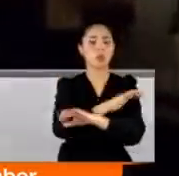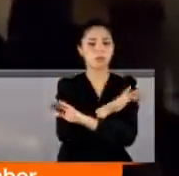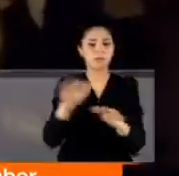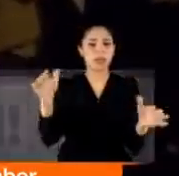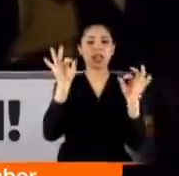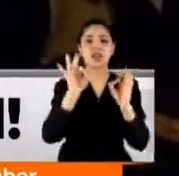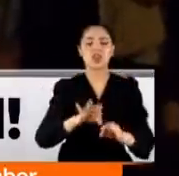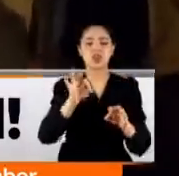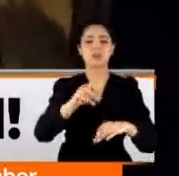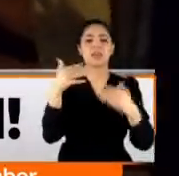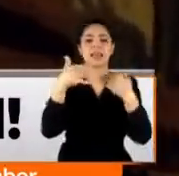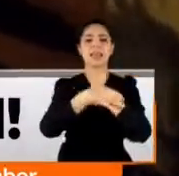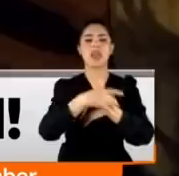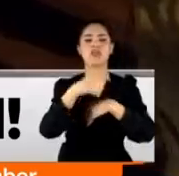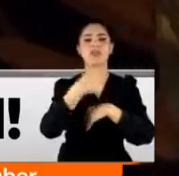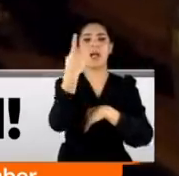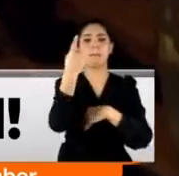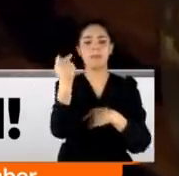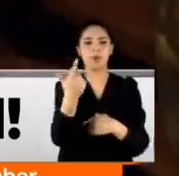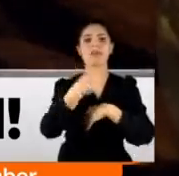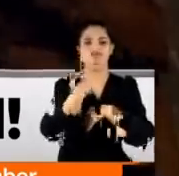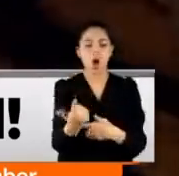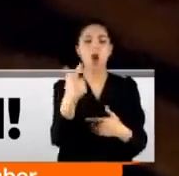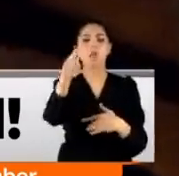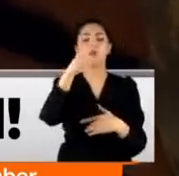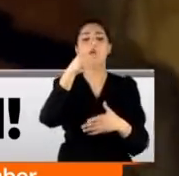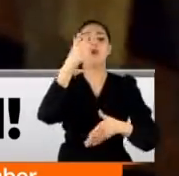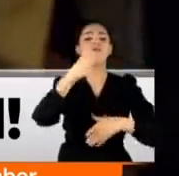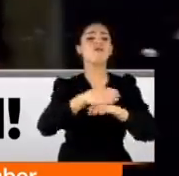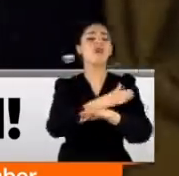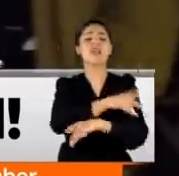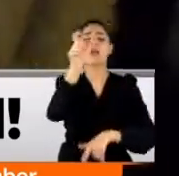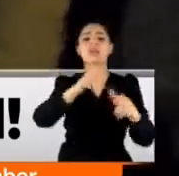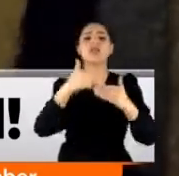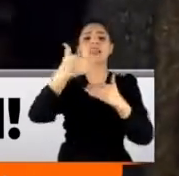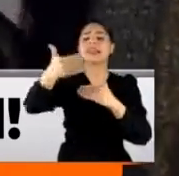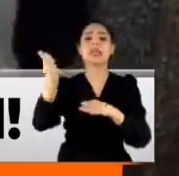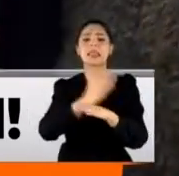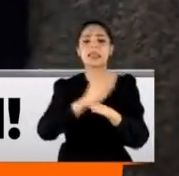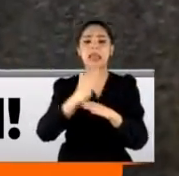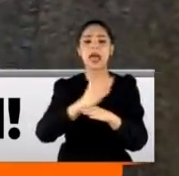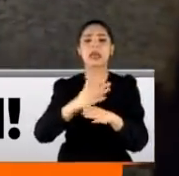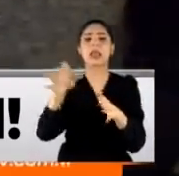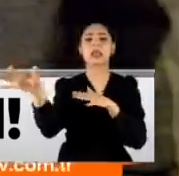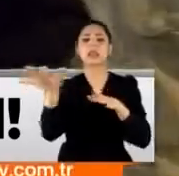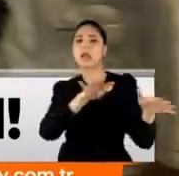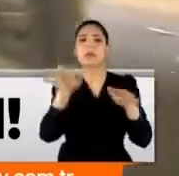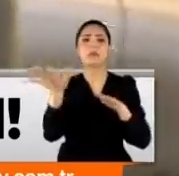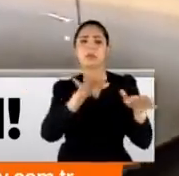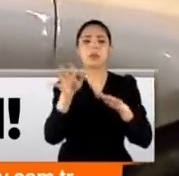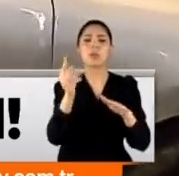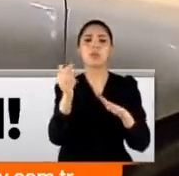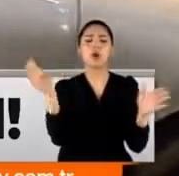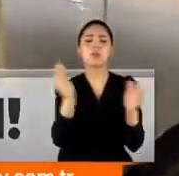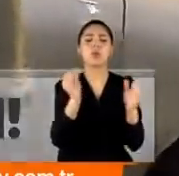geçti. Şu anda saatler gece yarısı 1.30'u gösteriyor ve kalecikliler hala dışarıda. Çünkü arda arda artçıların